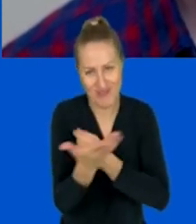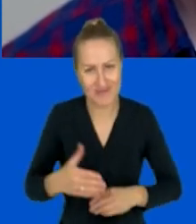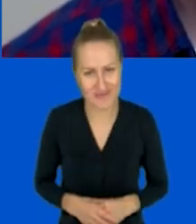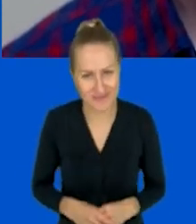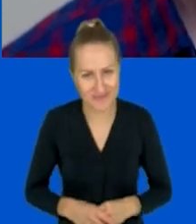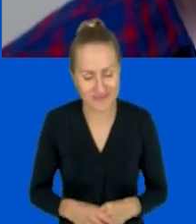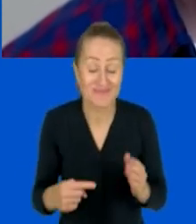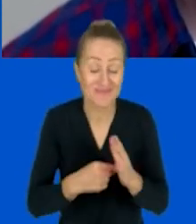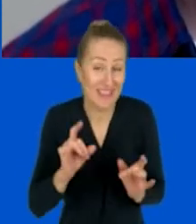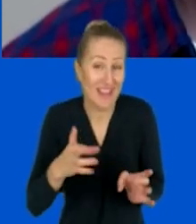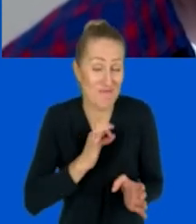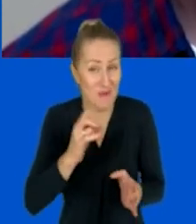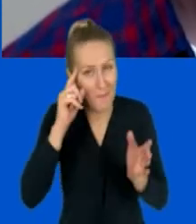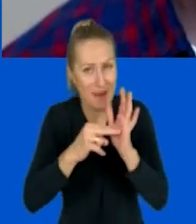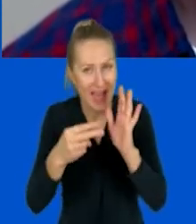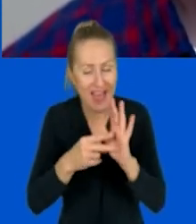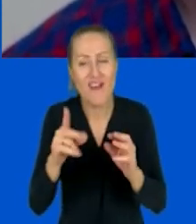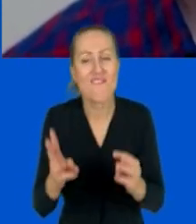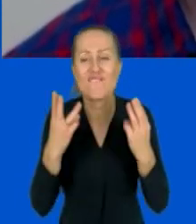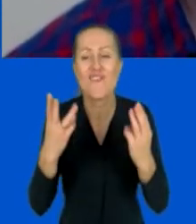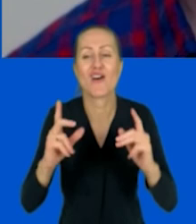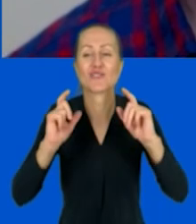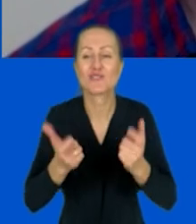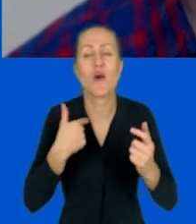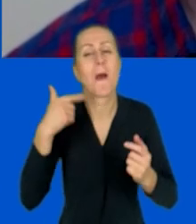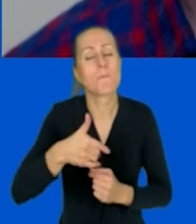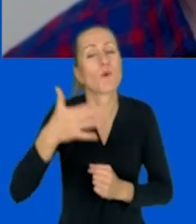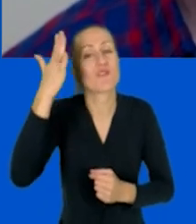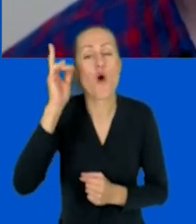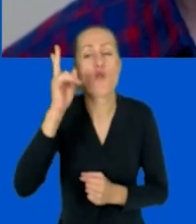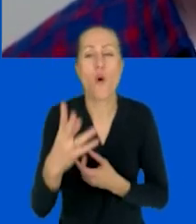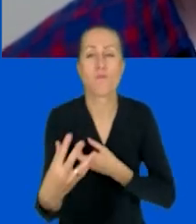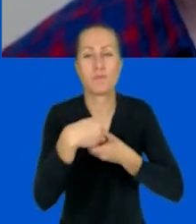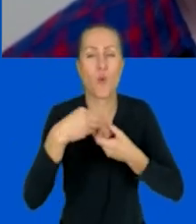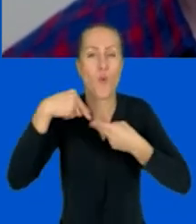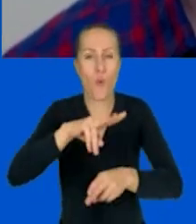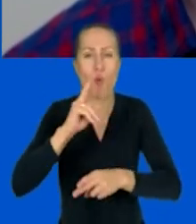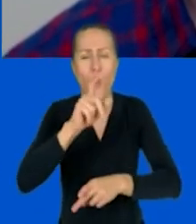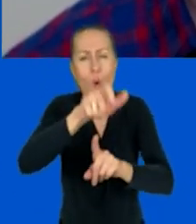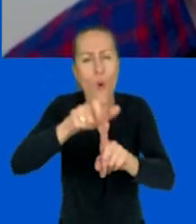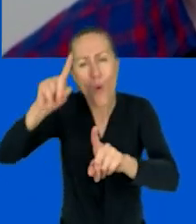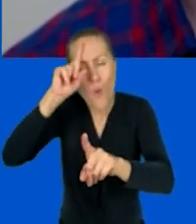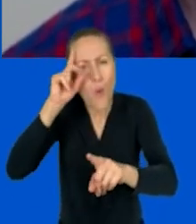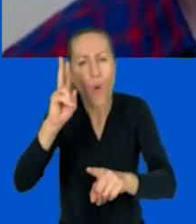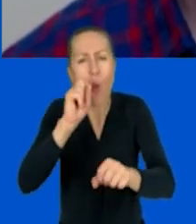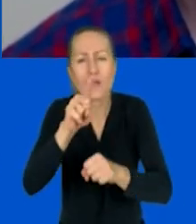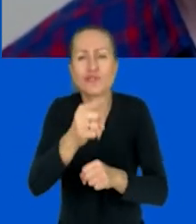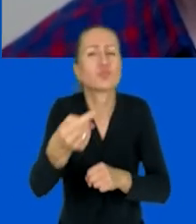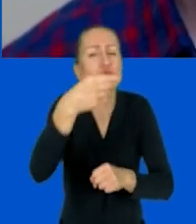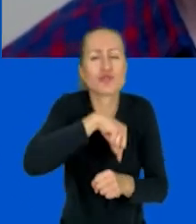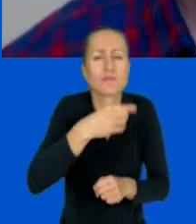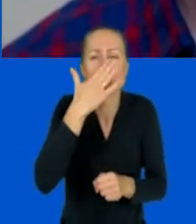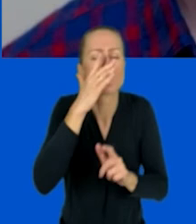Tak jest, tak planuję. Przede wszystkim ważne jest dla mnie, żeby wiedzieć, kto uczestniczy, żeby wiedzieć, kim są ci ludzie, z czym przychodzą do